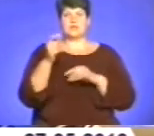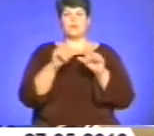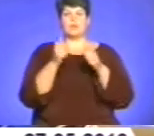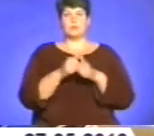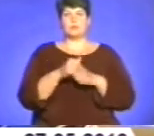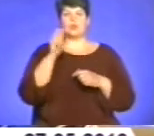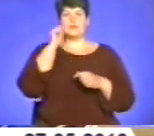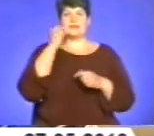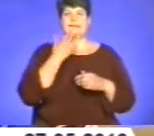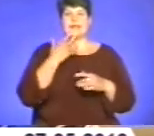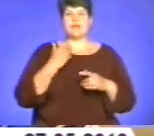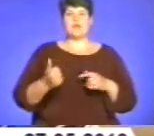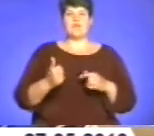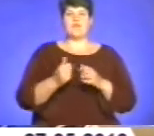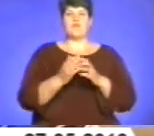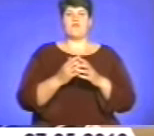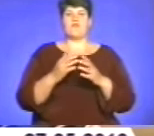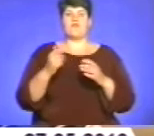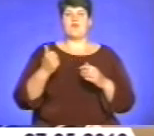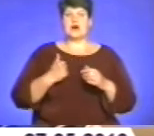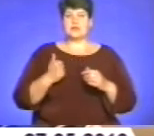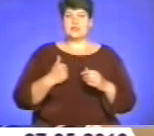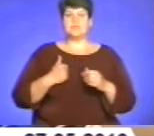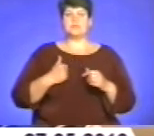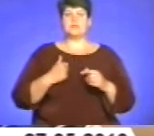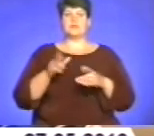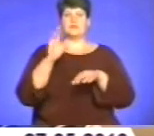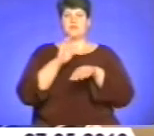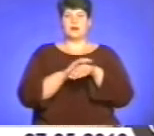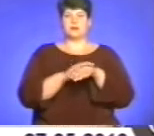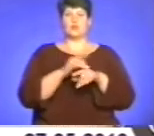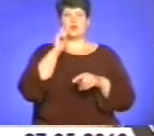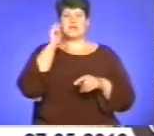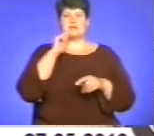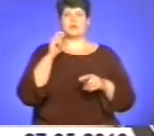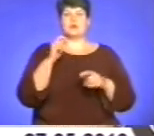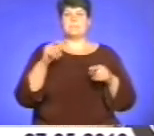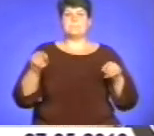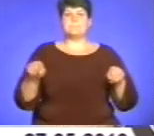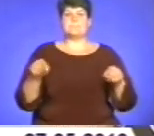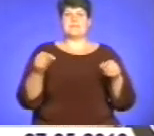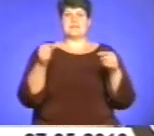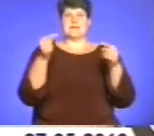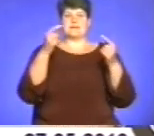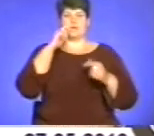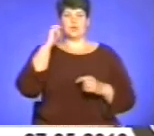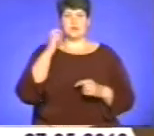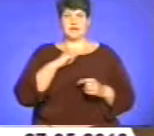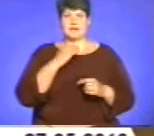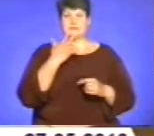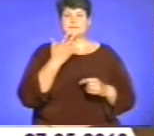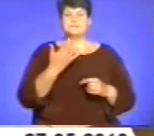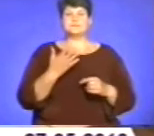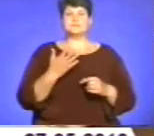національної гвардії. Історики констатують факт економічного піднесення України. Саме гетьман Павло Скоропадський сформував українську